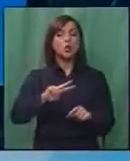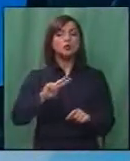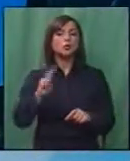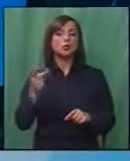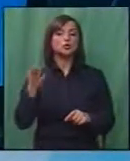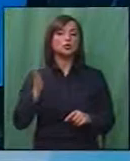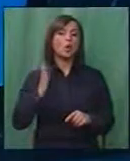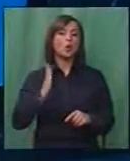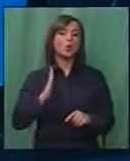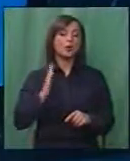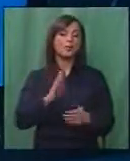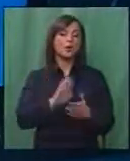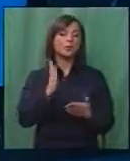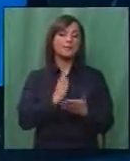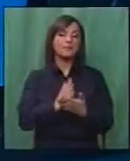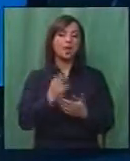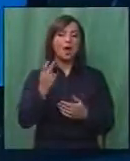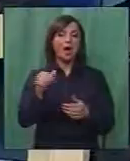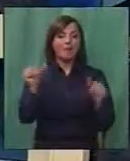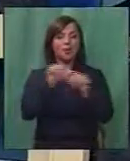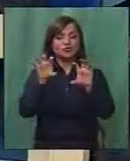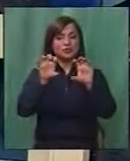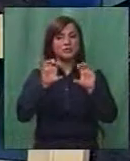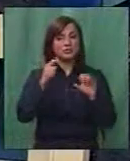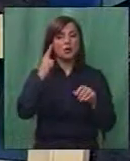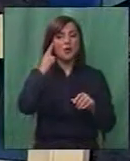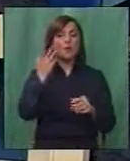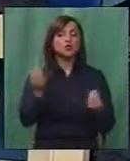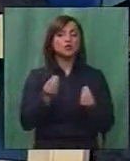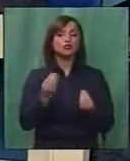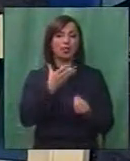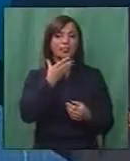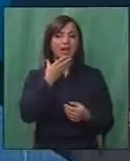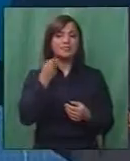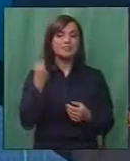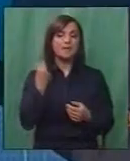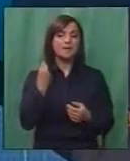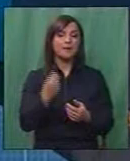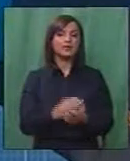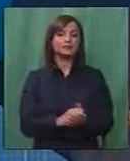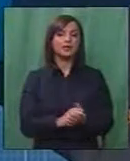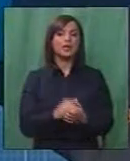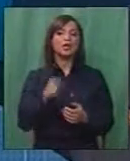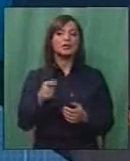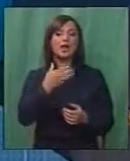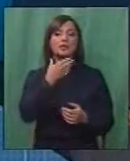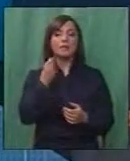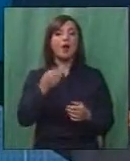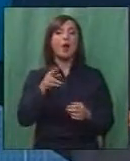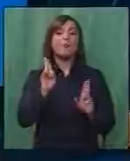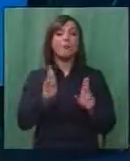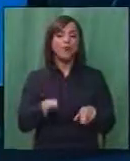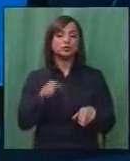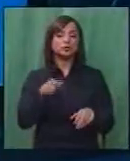што господин Да не биде погрешно сватен. Тој мисли на тоа зашто да нема, зашто омбусманот да нема можност да